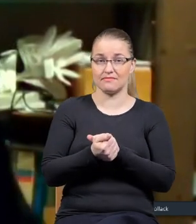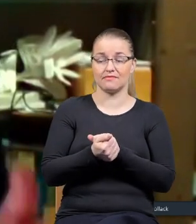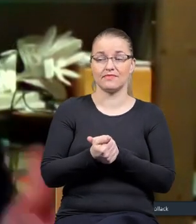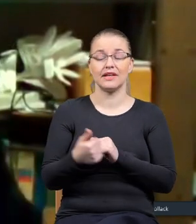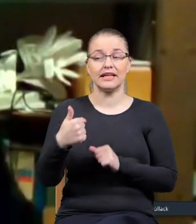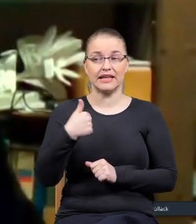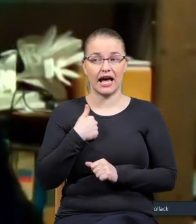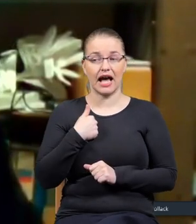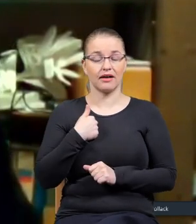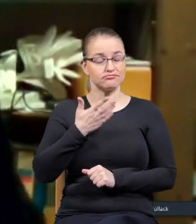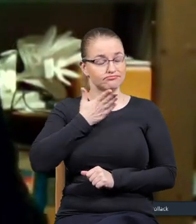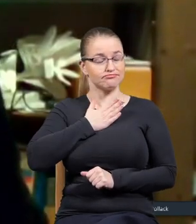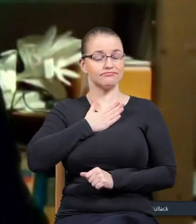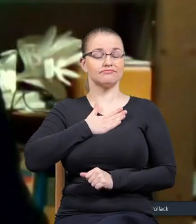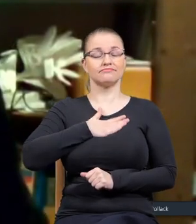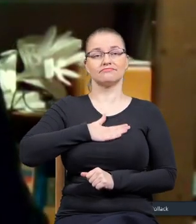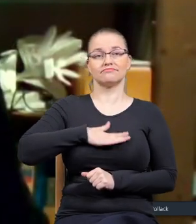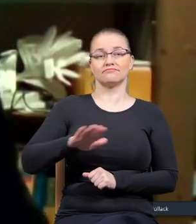Ja jestem zachwycony jak